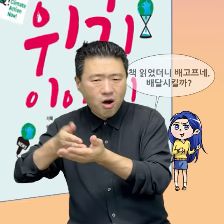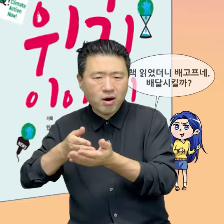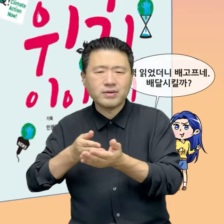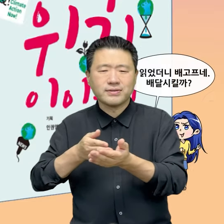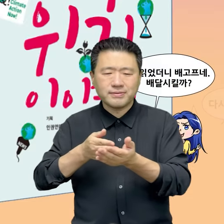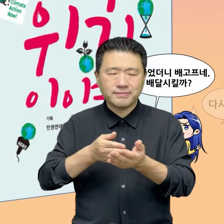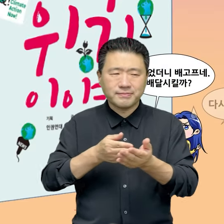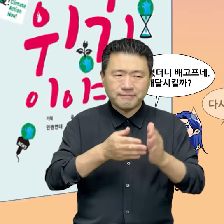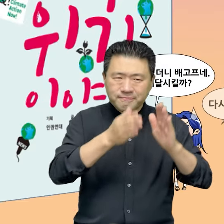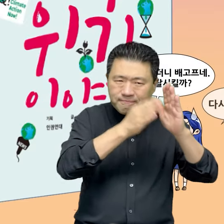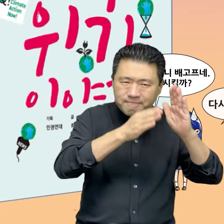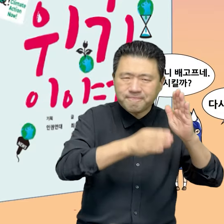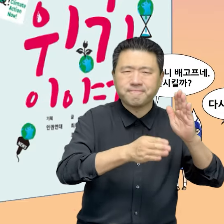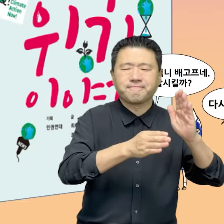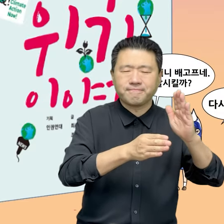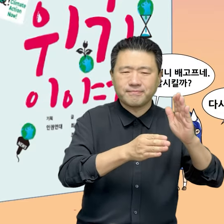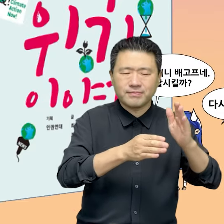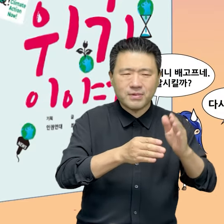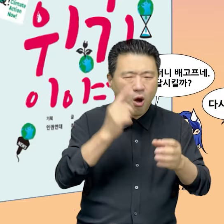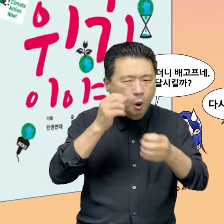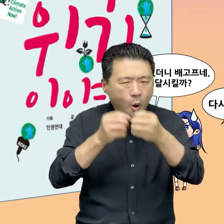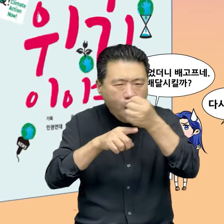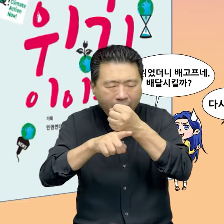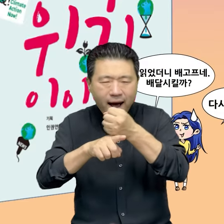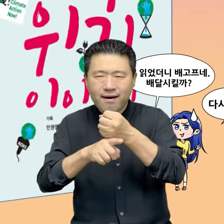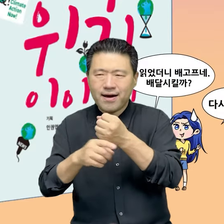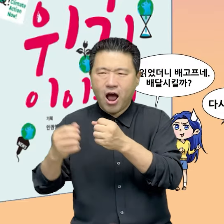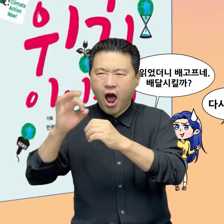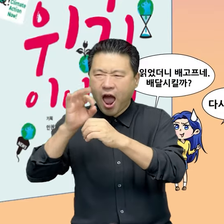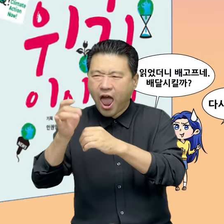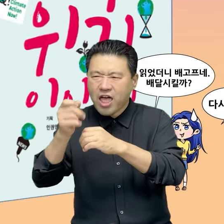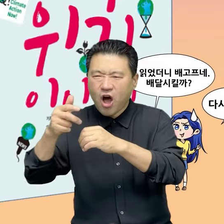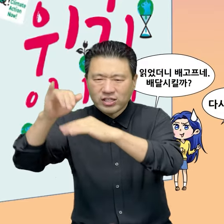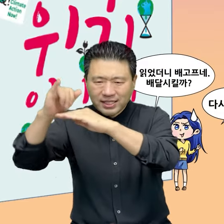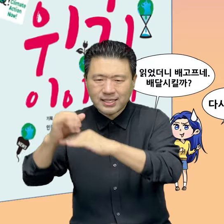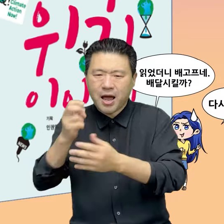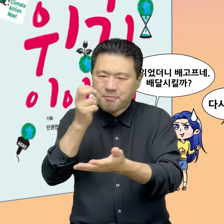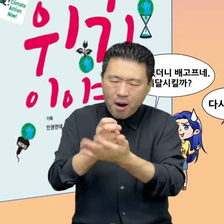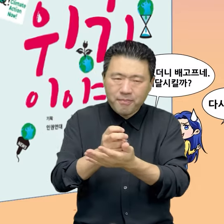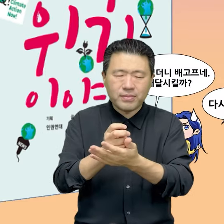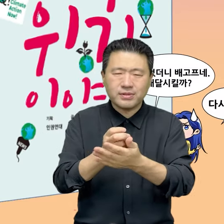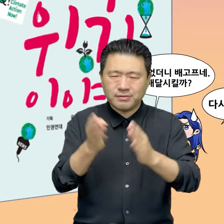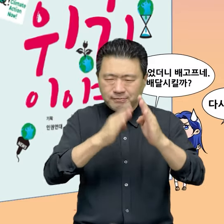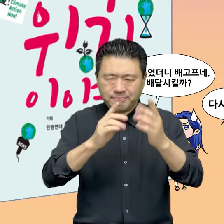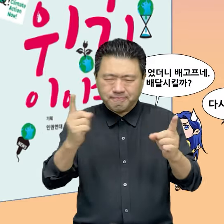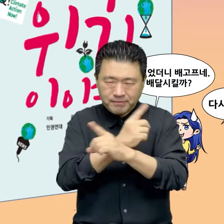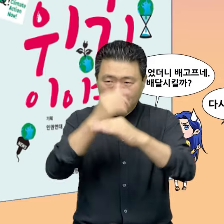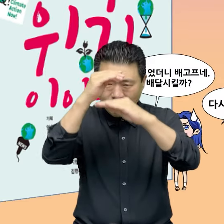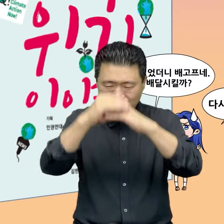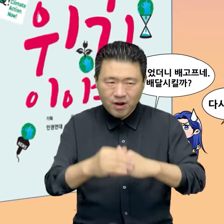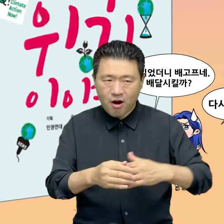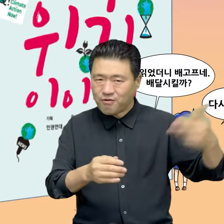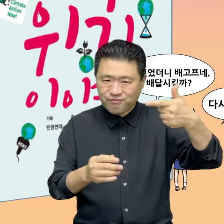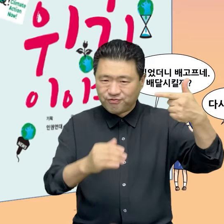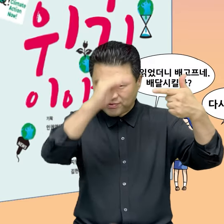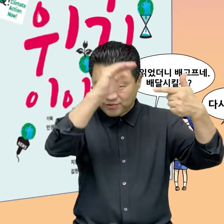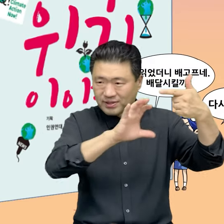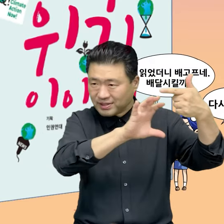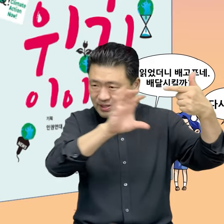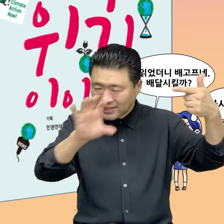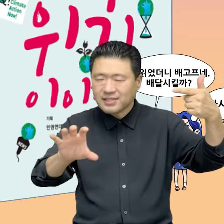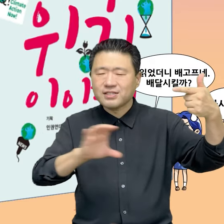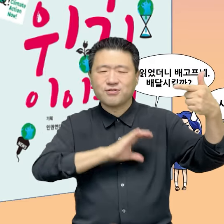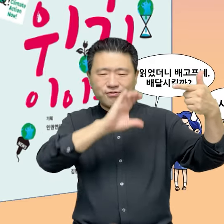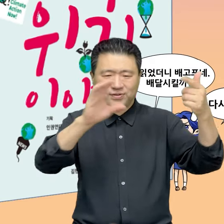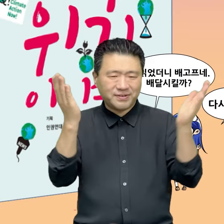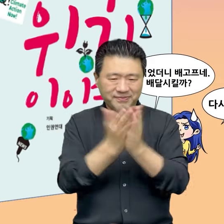뉴스, 정의, 과학, 에너지, 법, 정의로운 전환 등 6가지 주제로